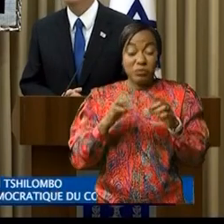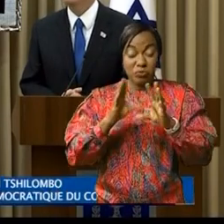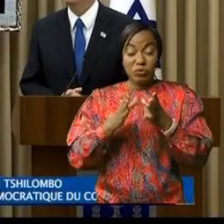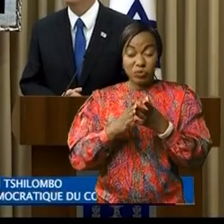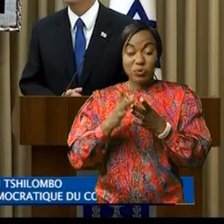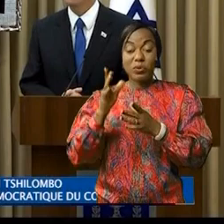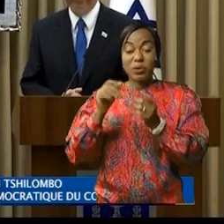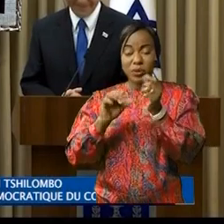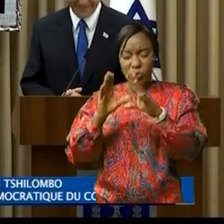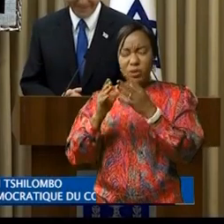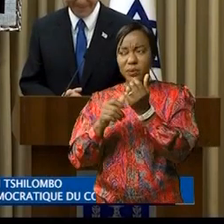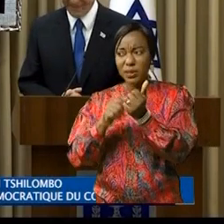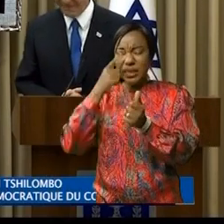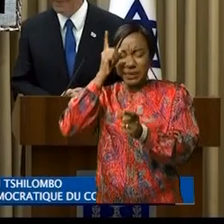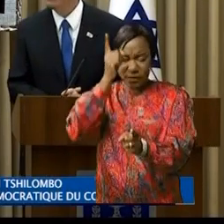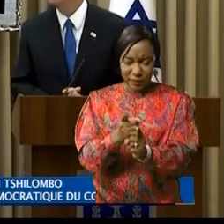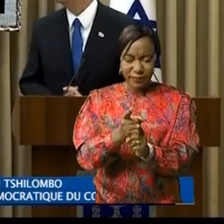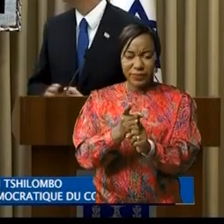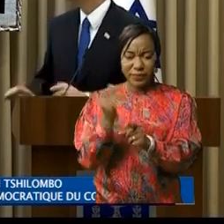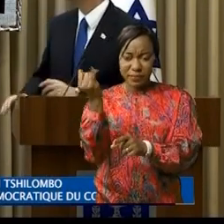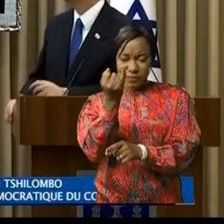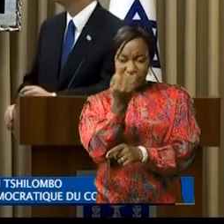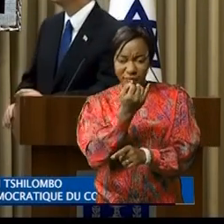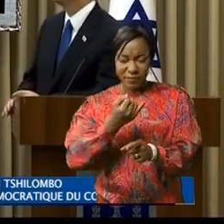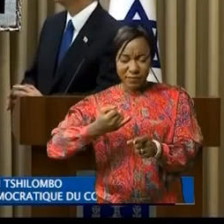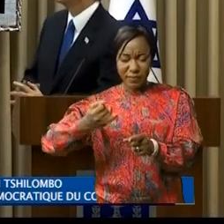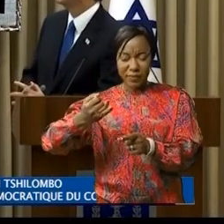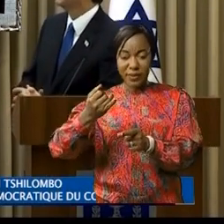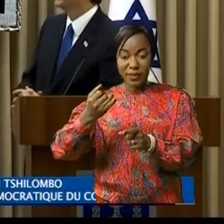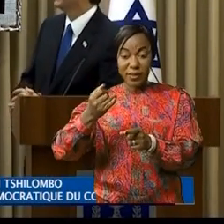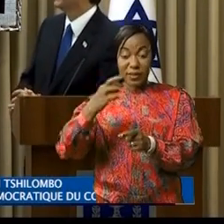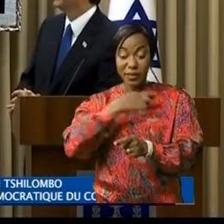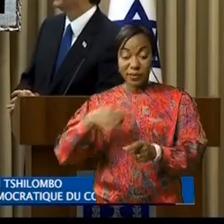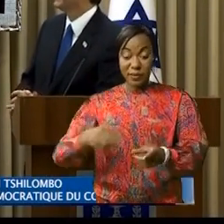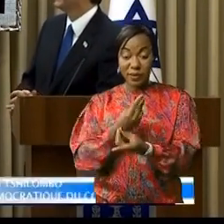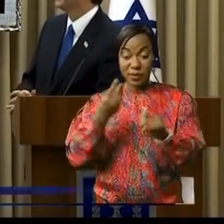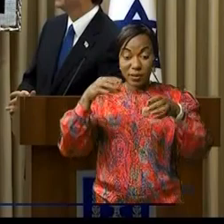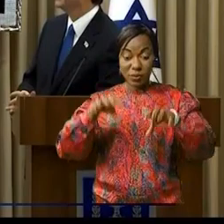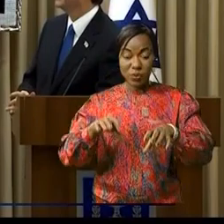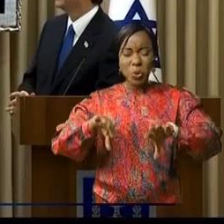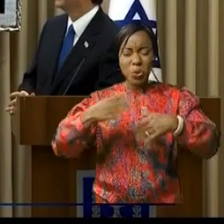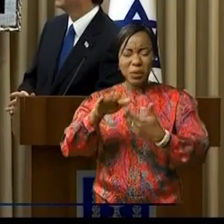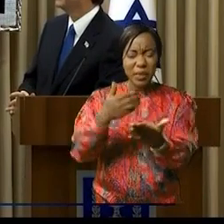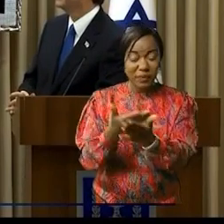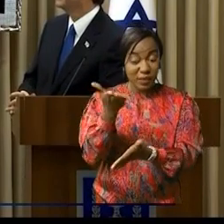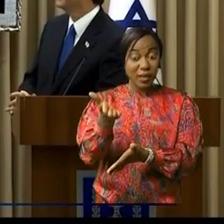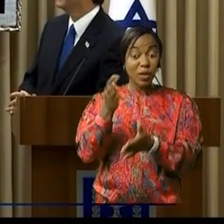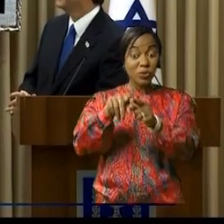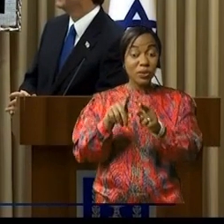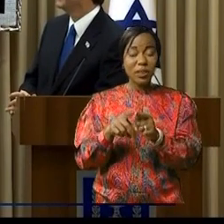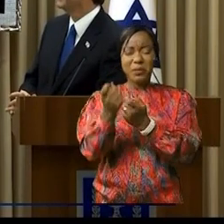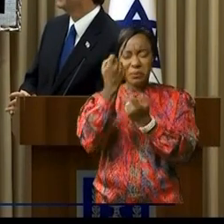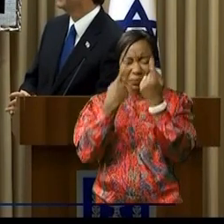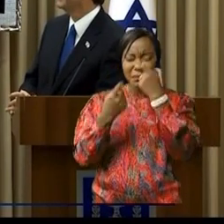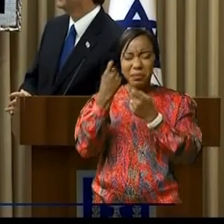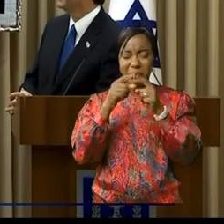Tels que nous étions là, c'est exactement la carte de la République démocratique du Congo. Comment est-ce qu'elle est arrivée là, pourquoi ? Et j'ai vraiment posé